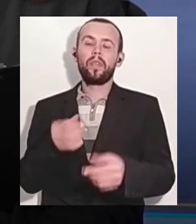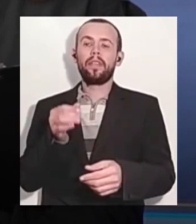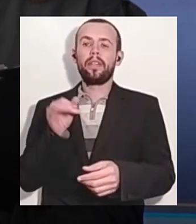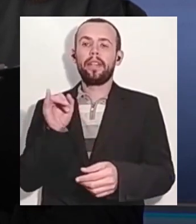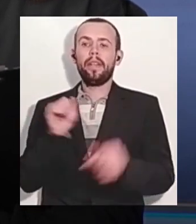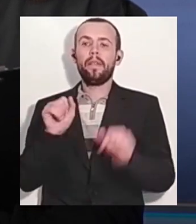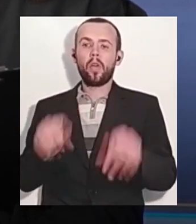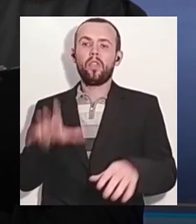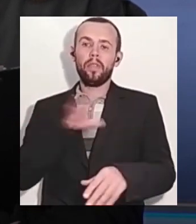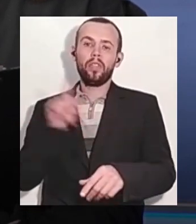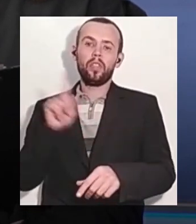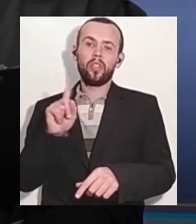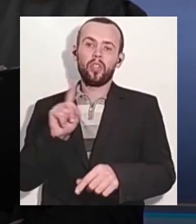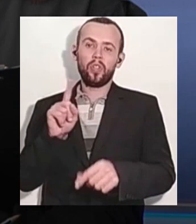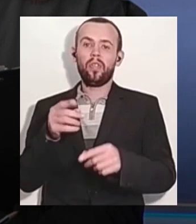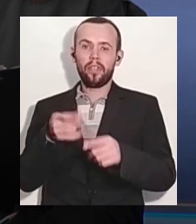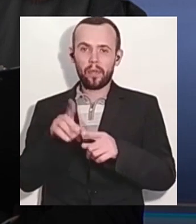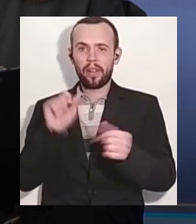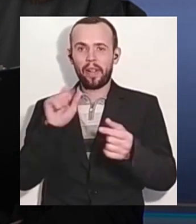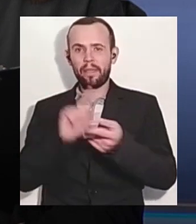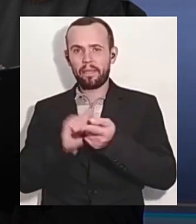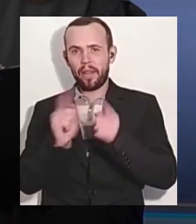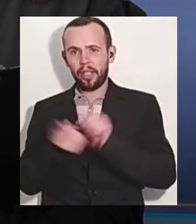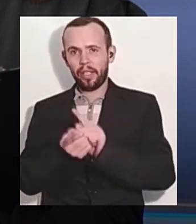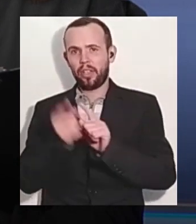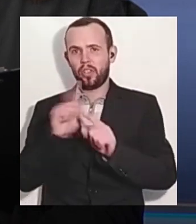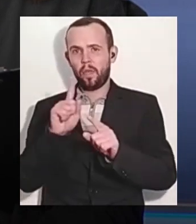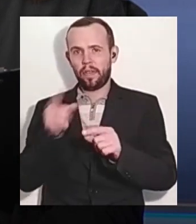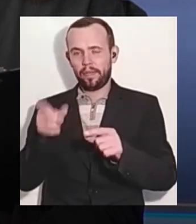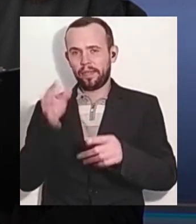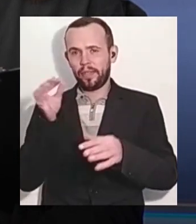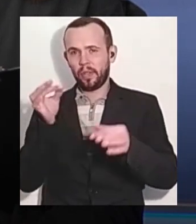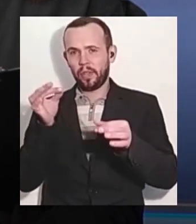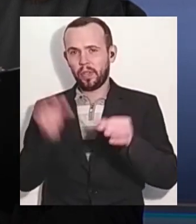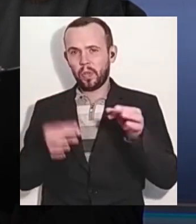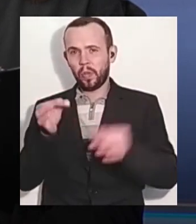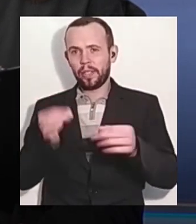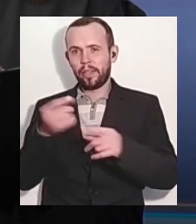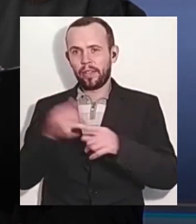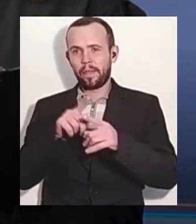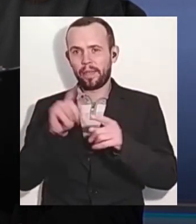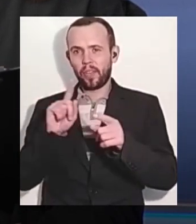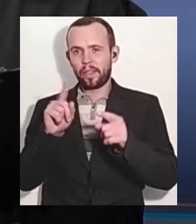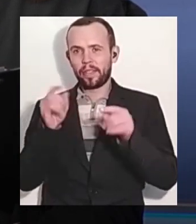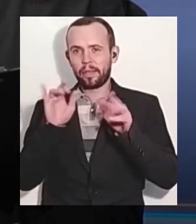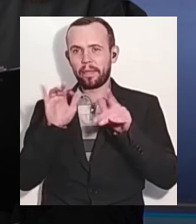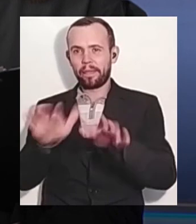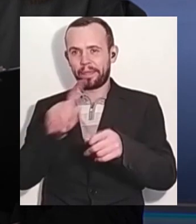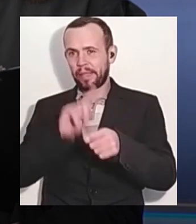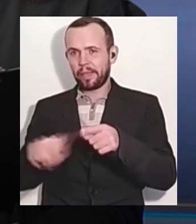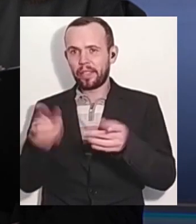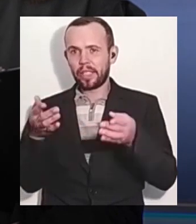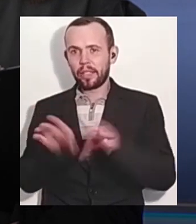рішення поки не виконується. І за те, що за його активну правозахистну діяльність до нього щас вчиняють тиск. Йому